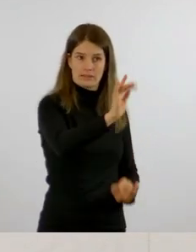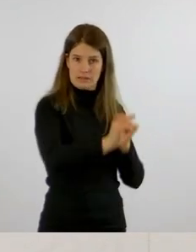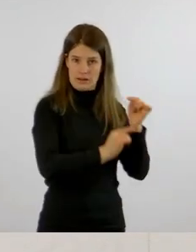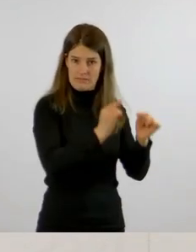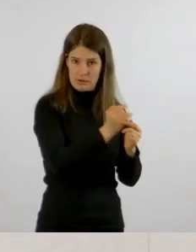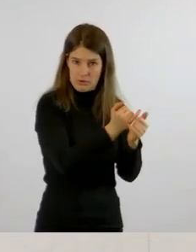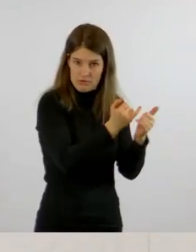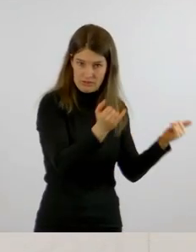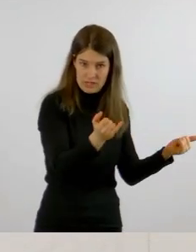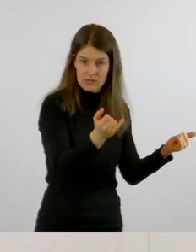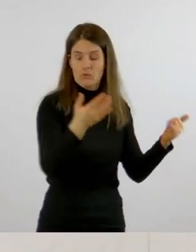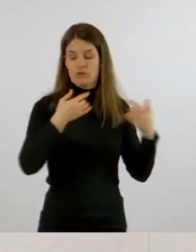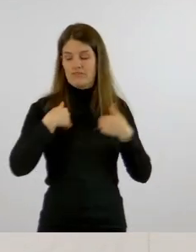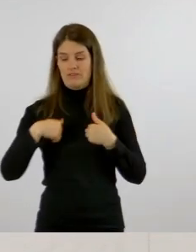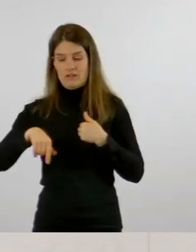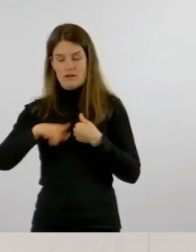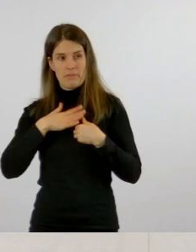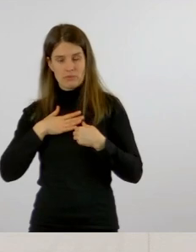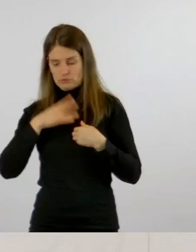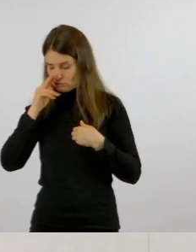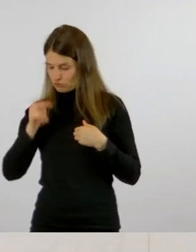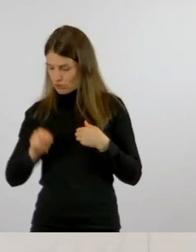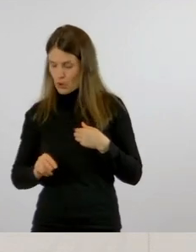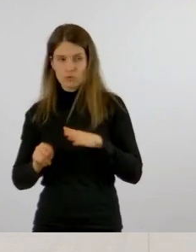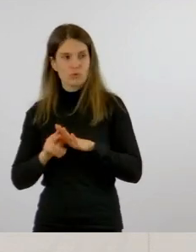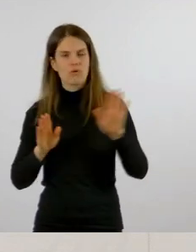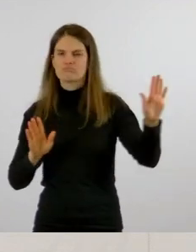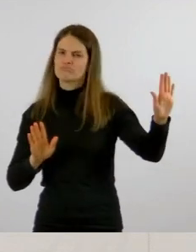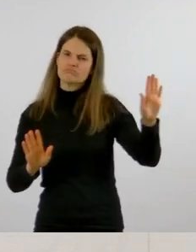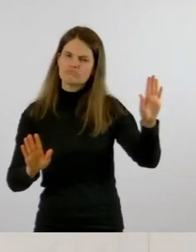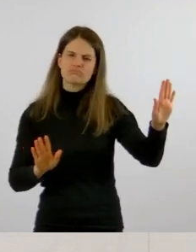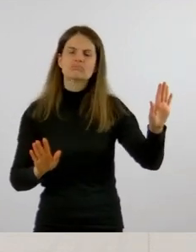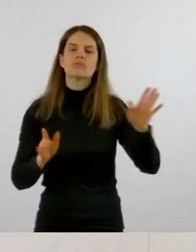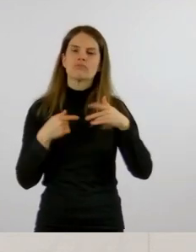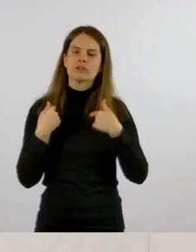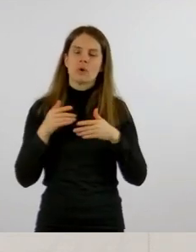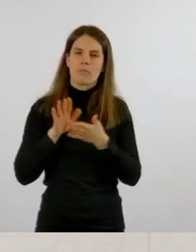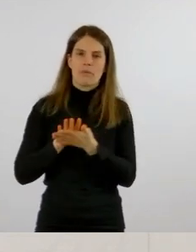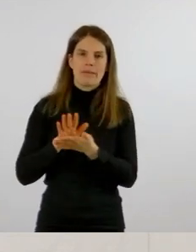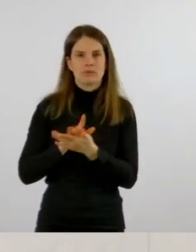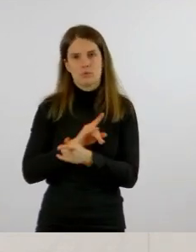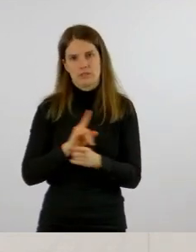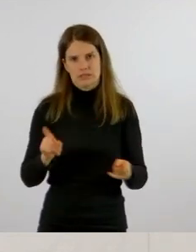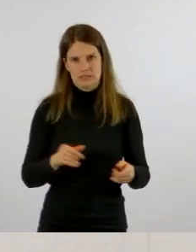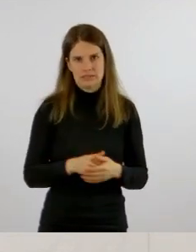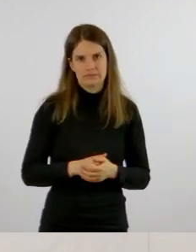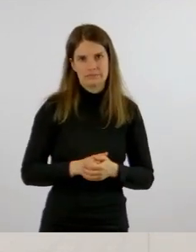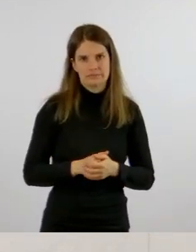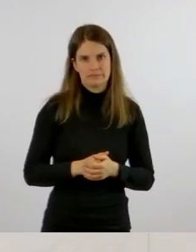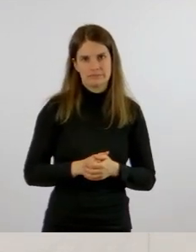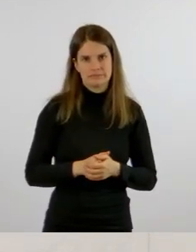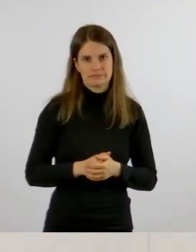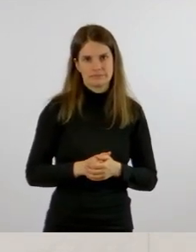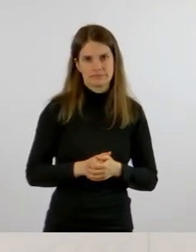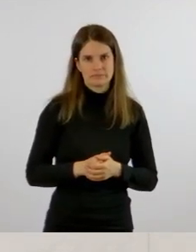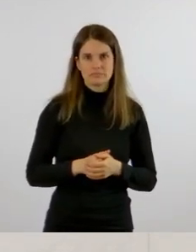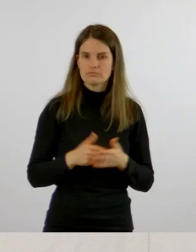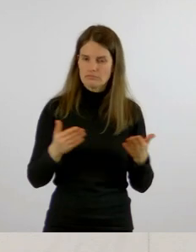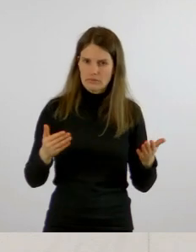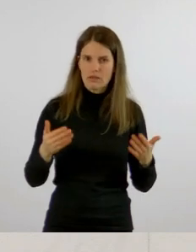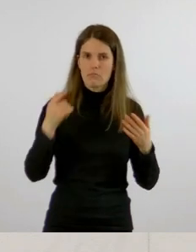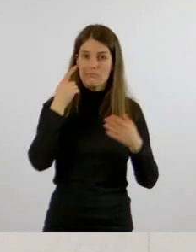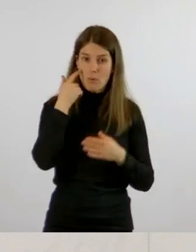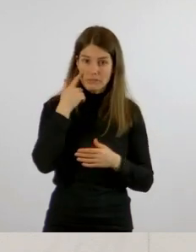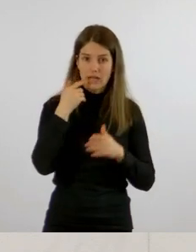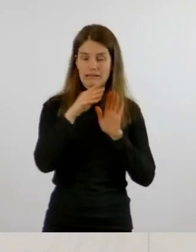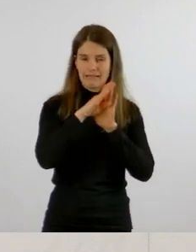diesen Weg mitgehen oder ob unsere Regelungen dann noch aufrechterhalten werden, die so aussehen, wie ich es gerade